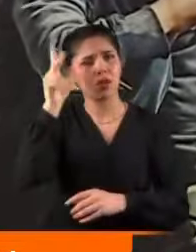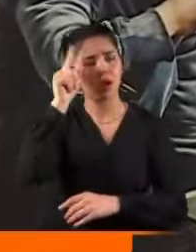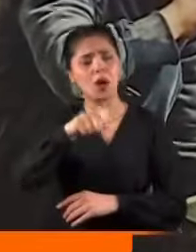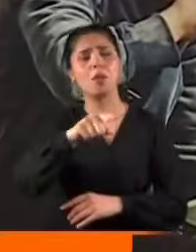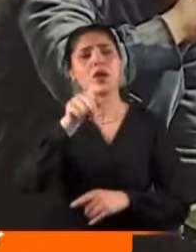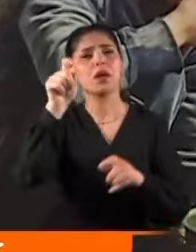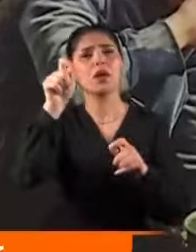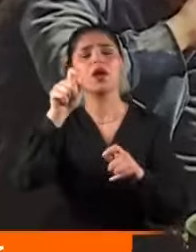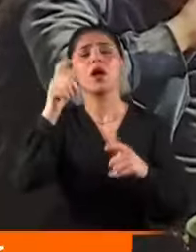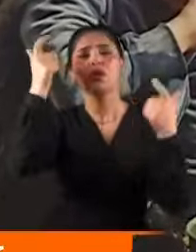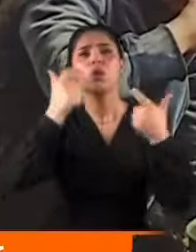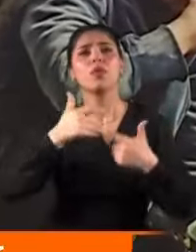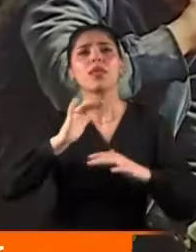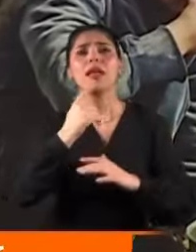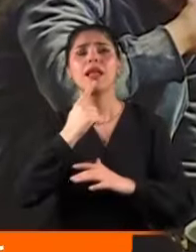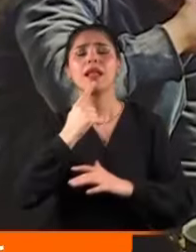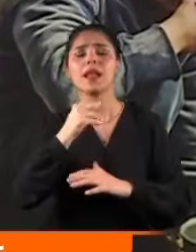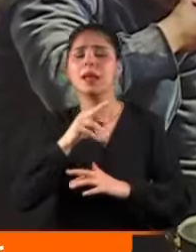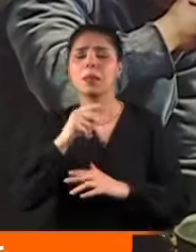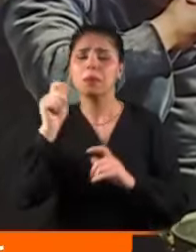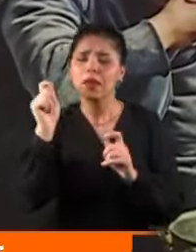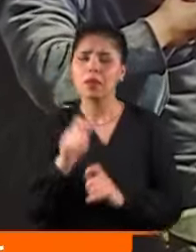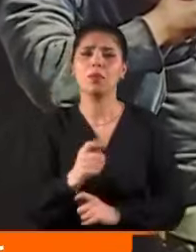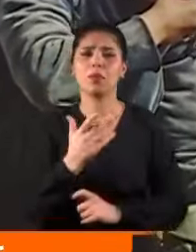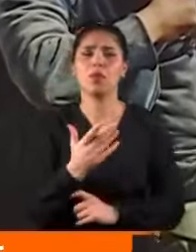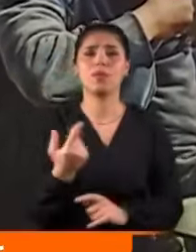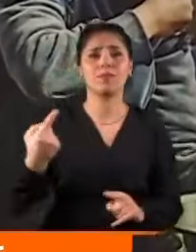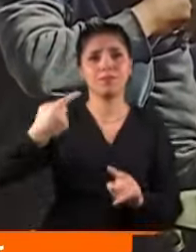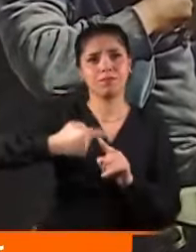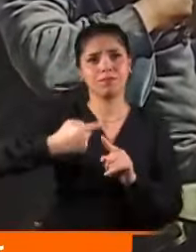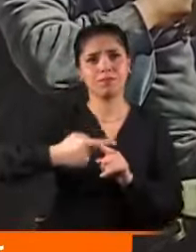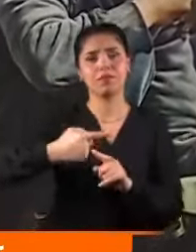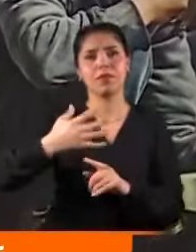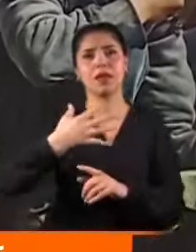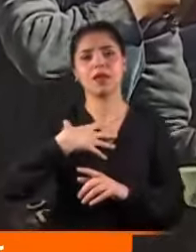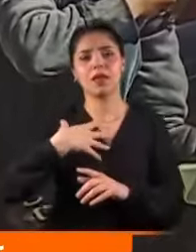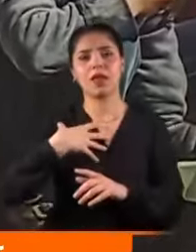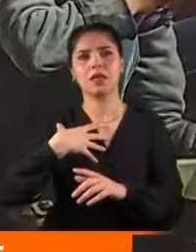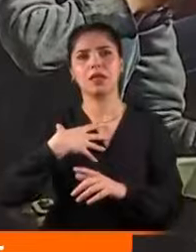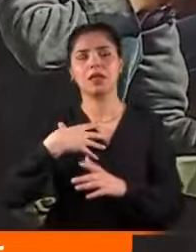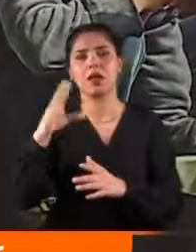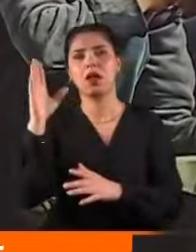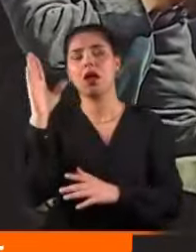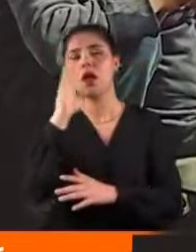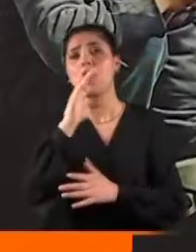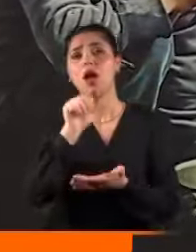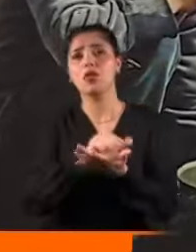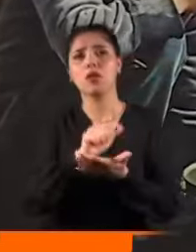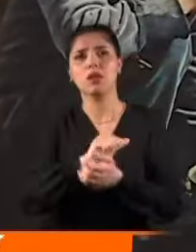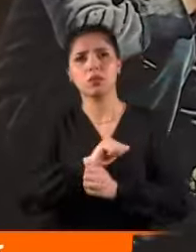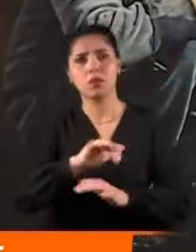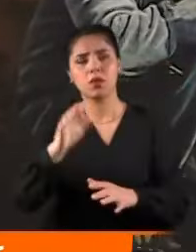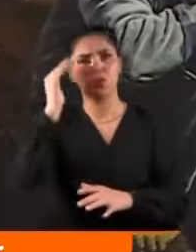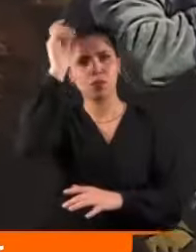imzası yokmuş gibi davranmayı sürdürüyor. Tüm bunlar yetmezmiş gibi bir de imaj çalışmaları düşüyor ajanslara. İşte onlardan biri. Biden,